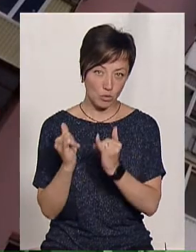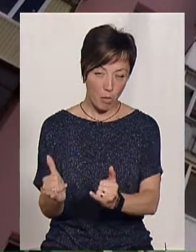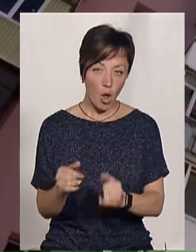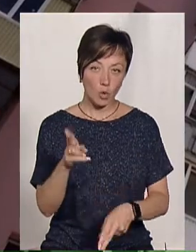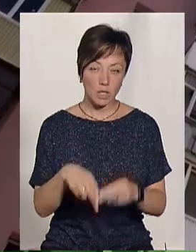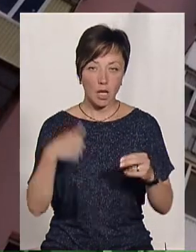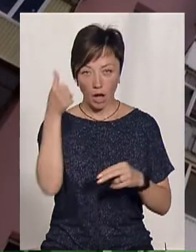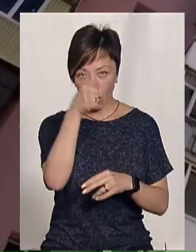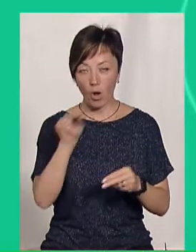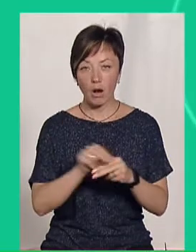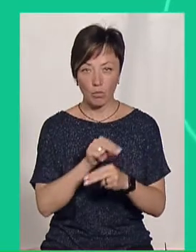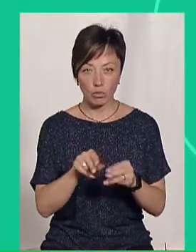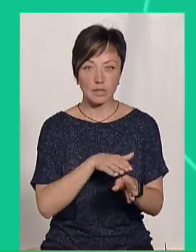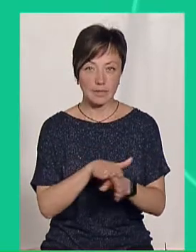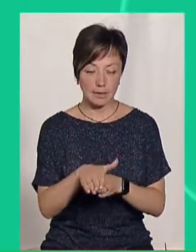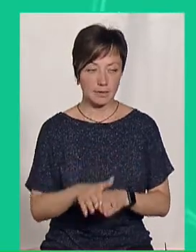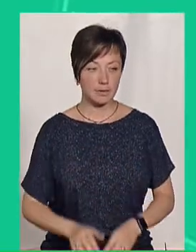кінця року ремонт буде здійснений.